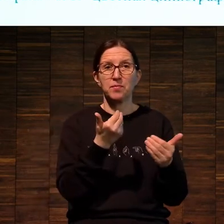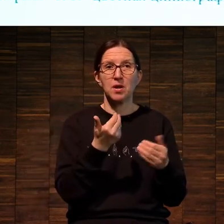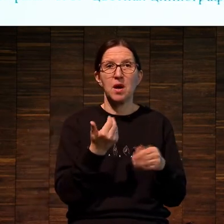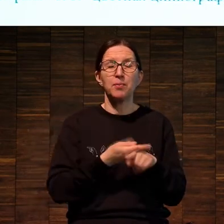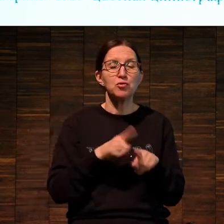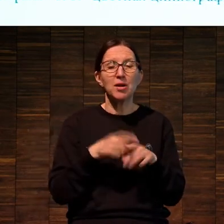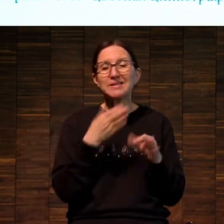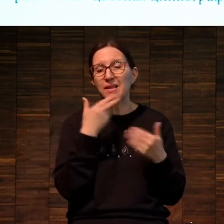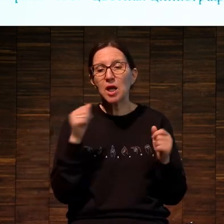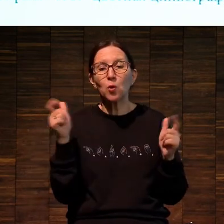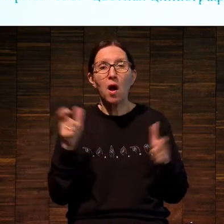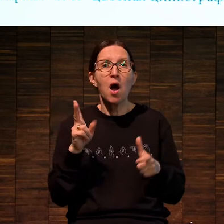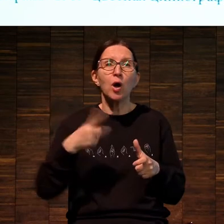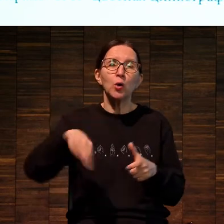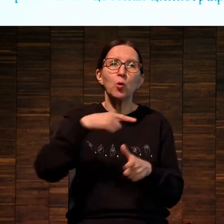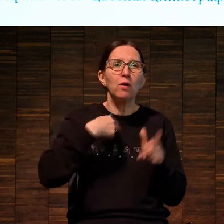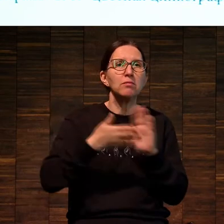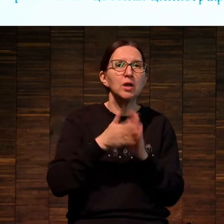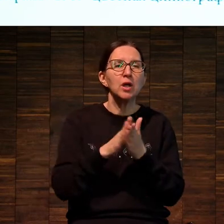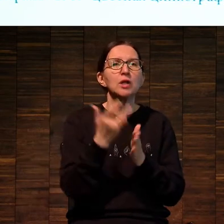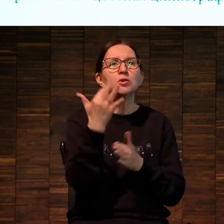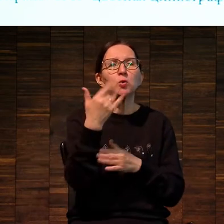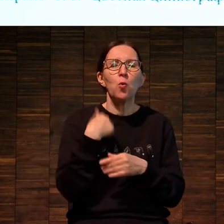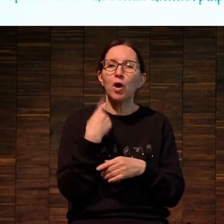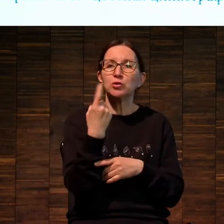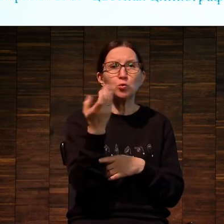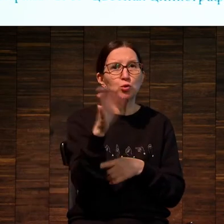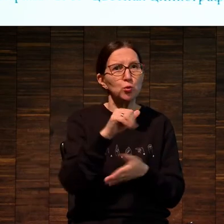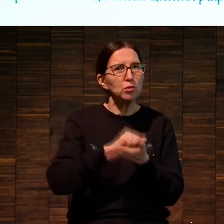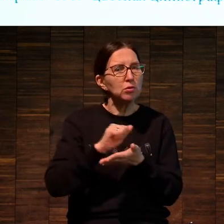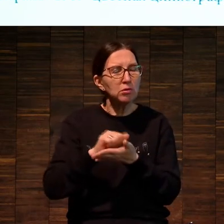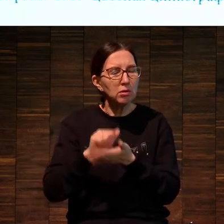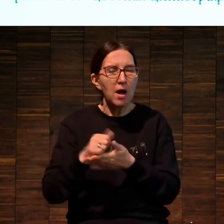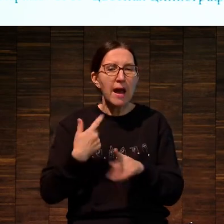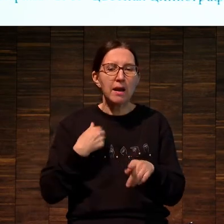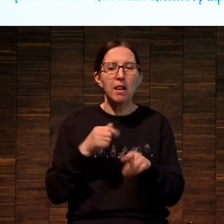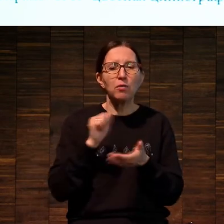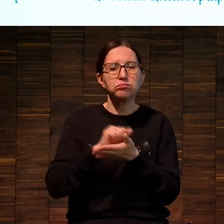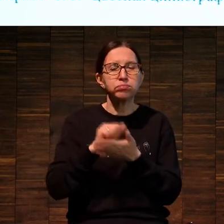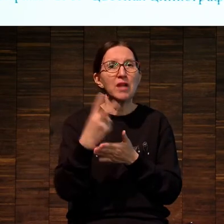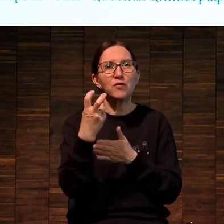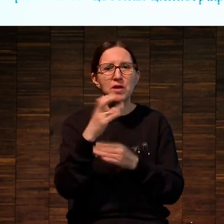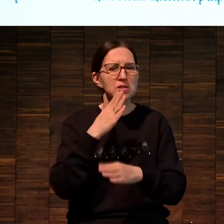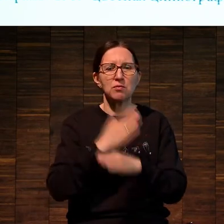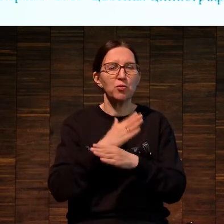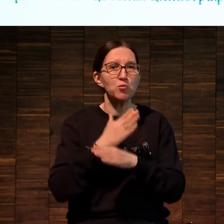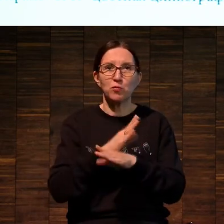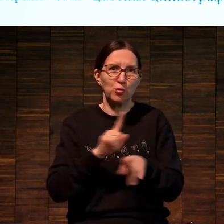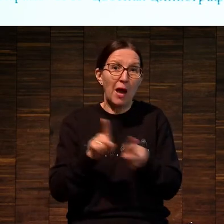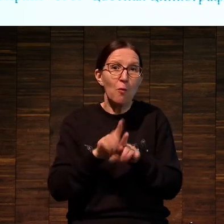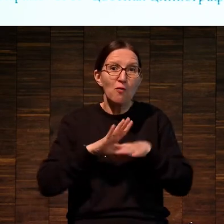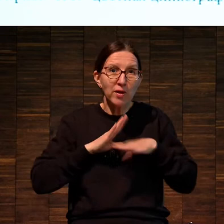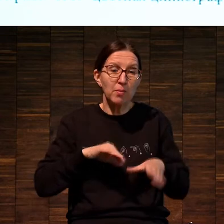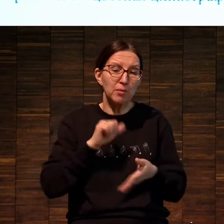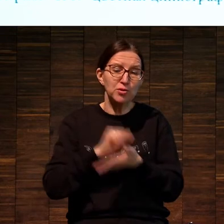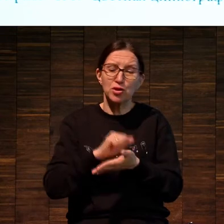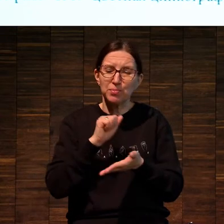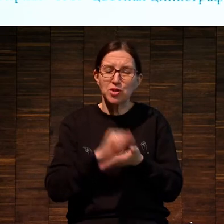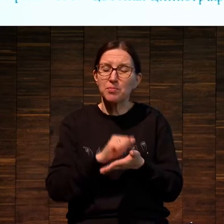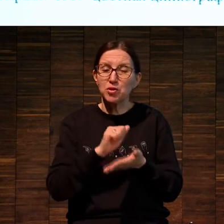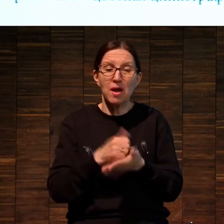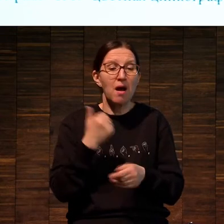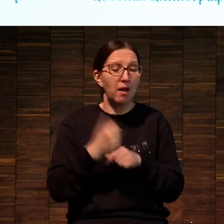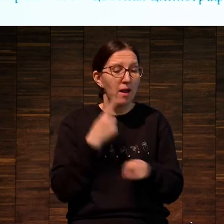он нелимитирован, никто не договаривался изначально. Дюрер никогда не говорил, вот я напечатаю 200, а потом все. Нет, печатали, пока доска